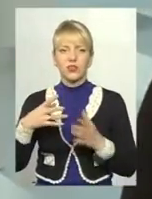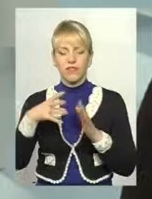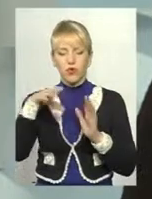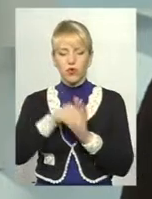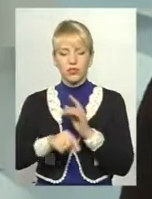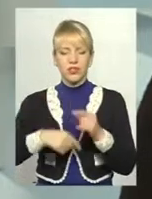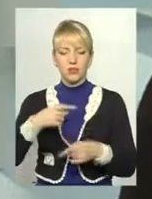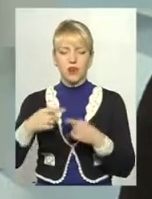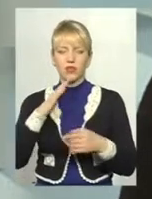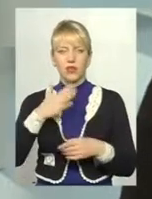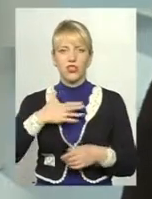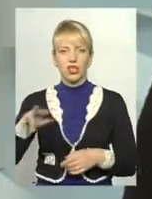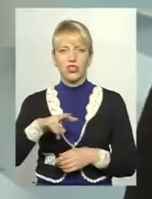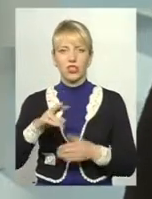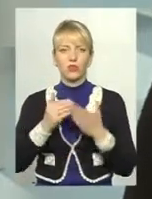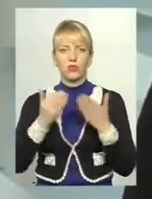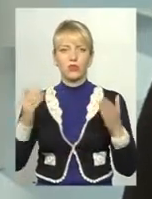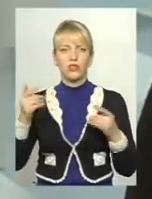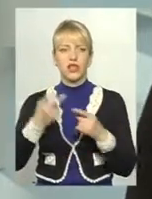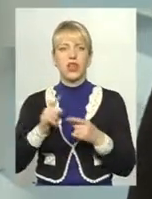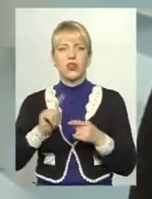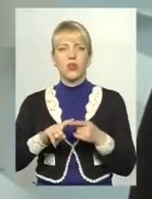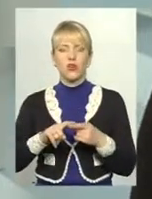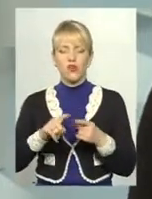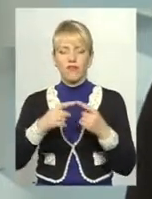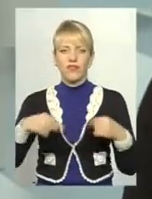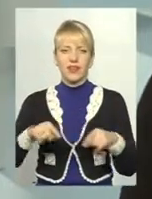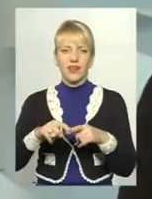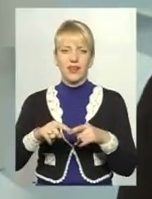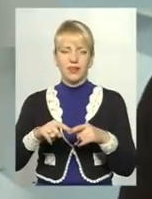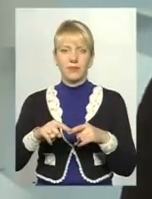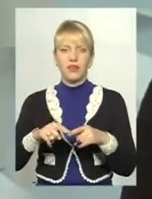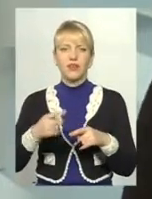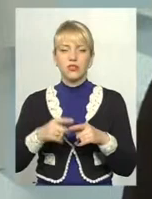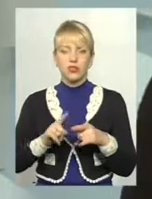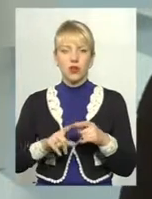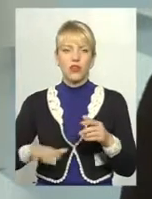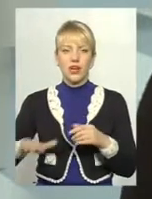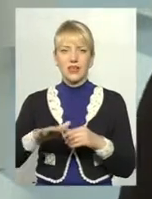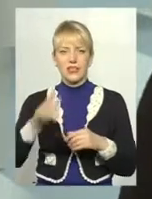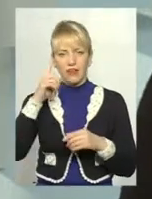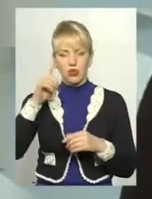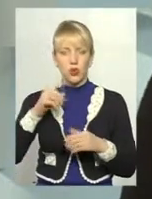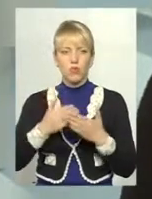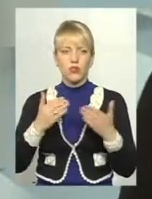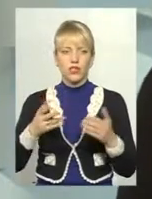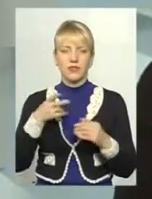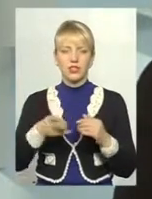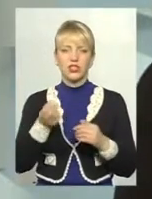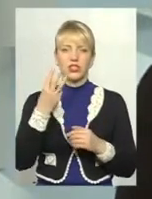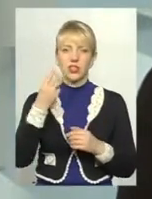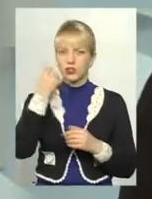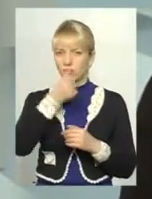обласного музею, це є його, як би, філія, такий відділ цього краєзнавчого музею. У 2013